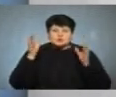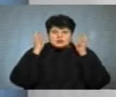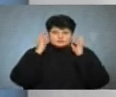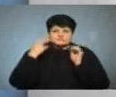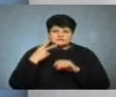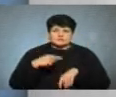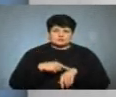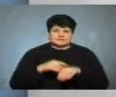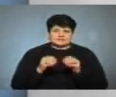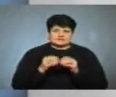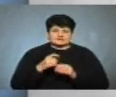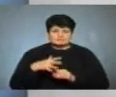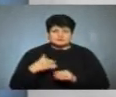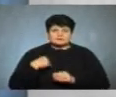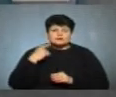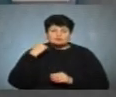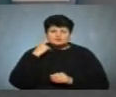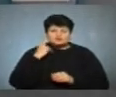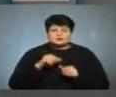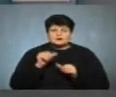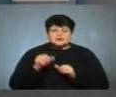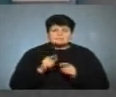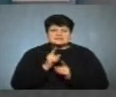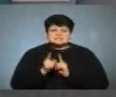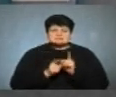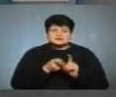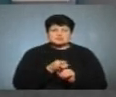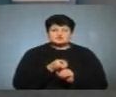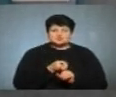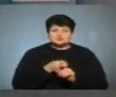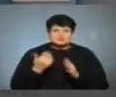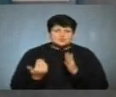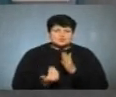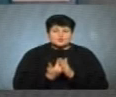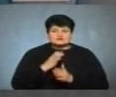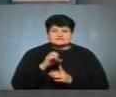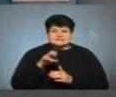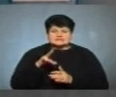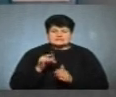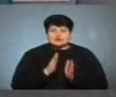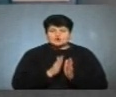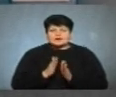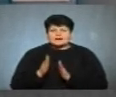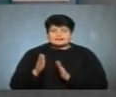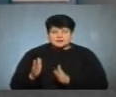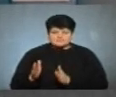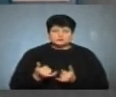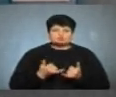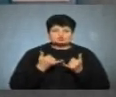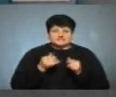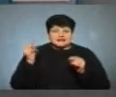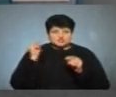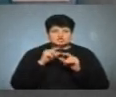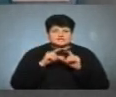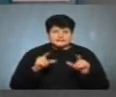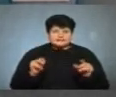.10. Отже, ми почули деякі основні зміни, які стосуються нового санітарного регламенту для шкіл.